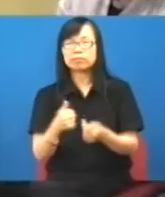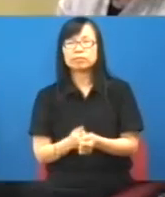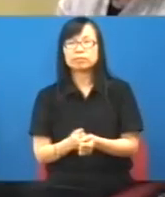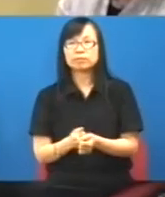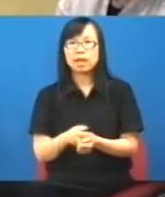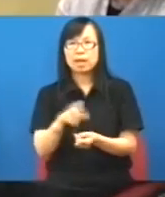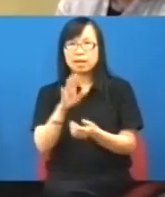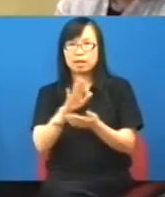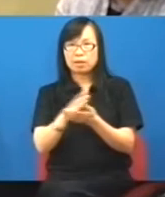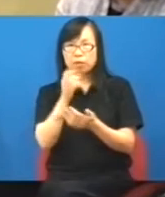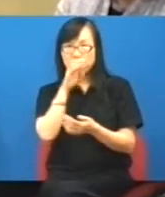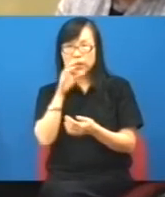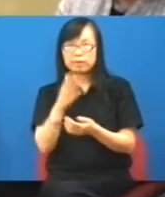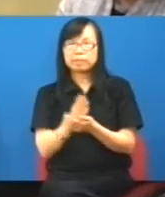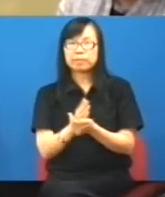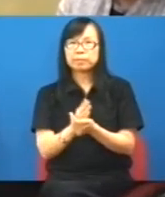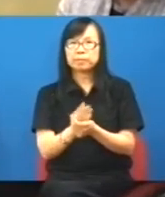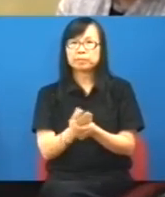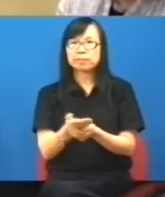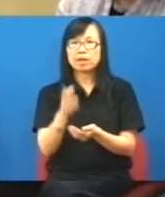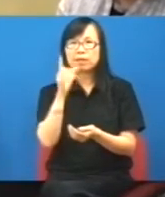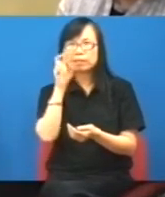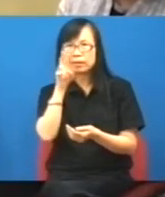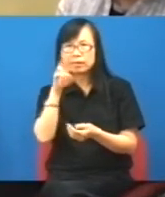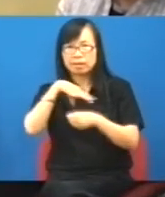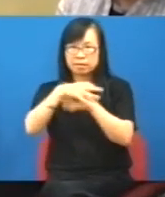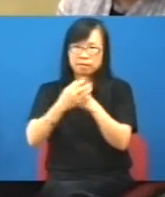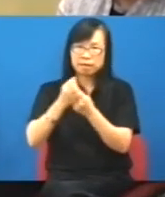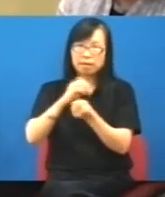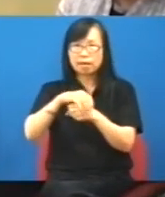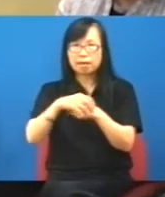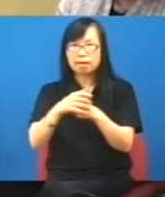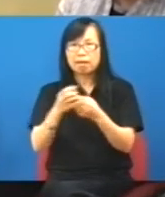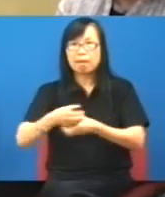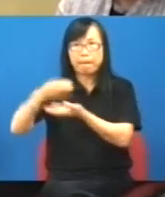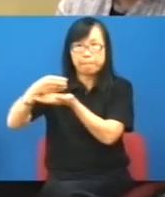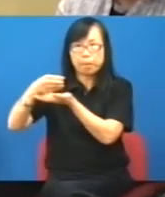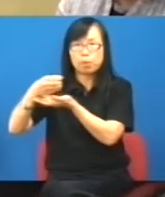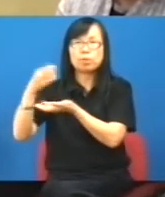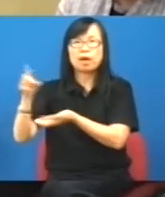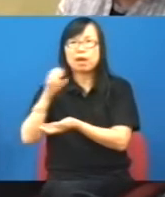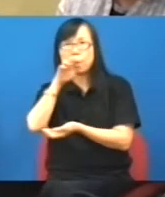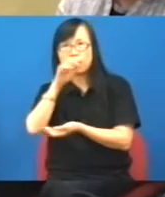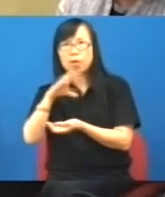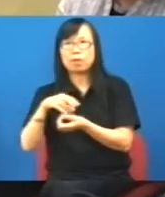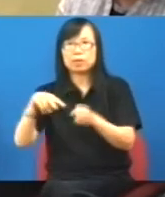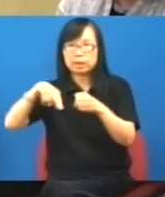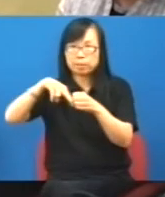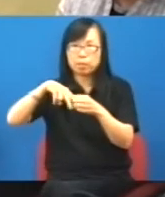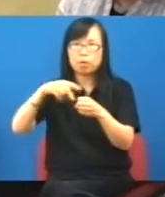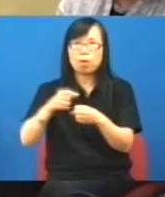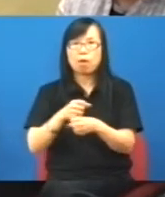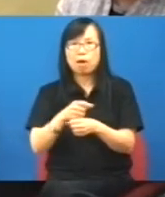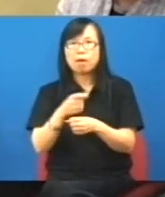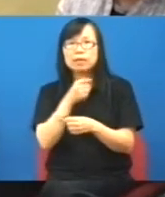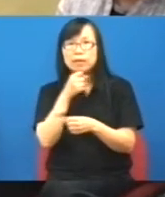話說大家可能看世界盃可能不看世界盃但是世界盃廣播是大宗傳媒大